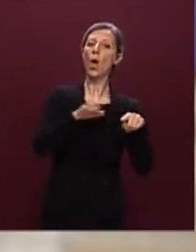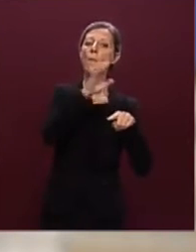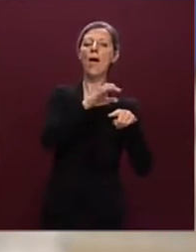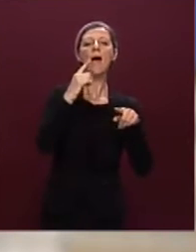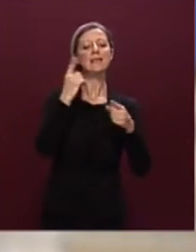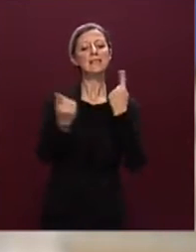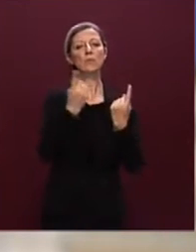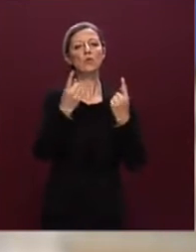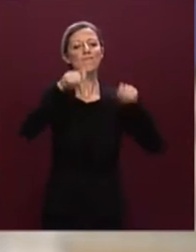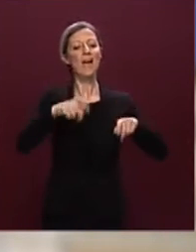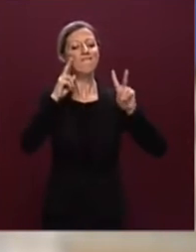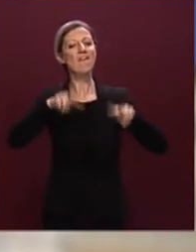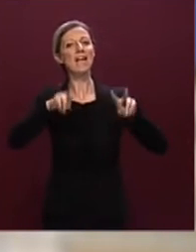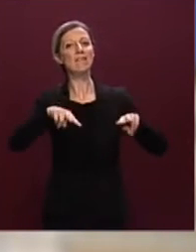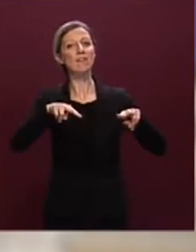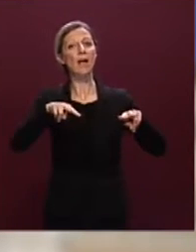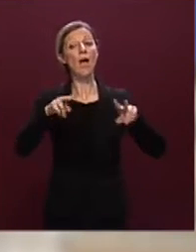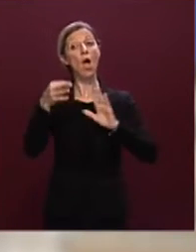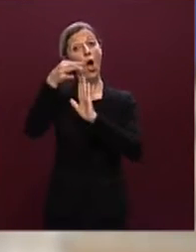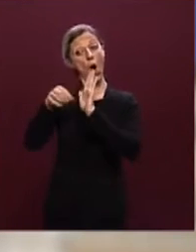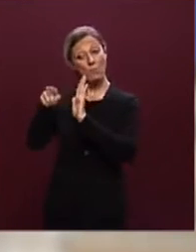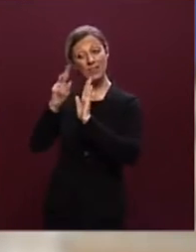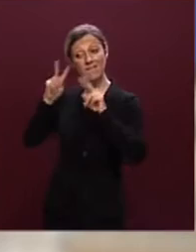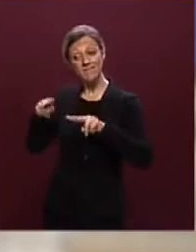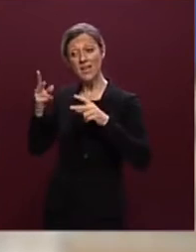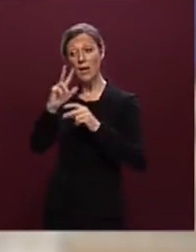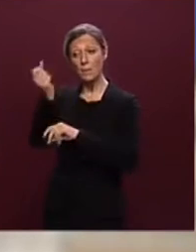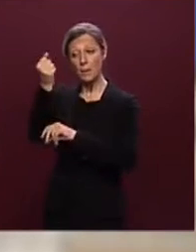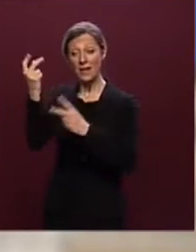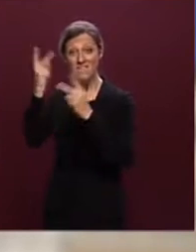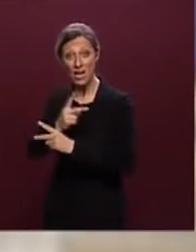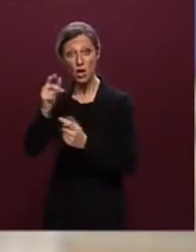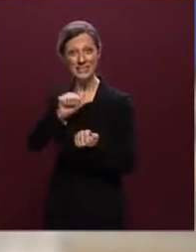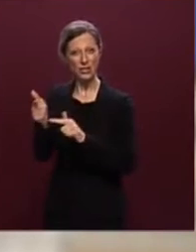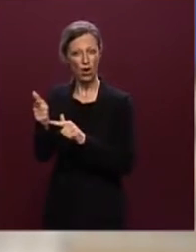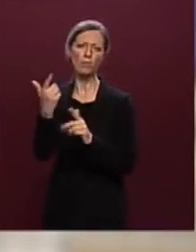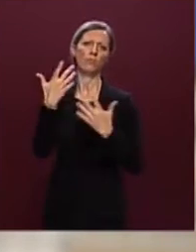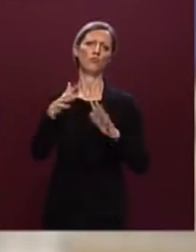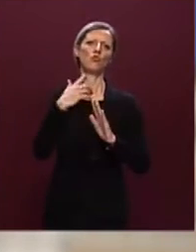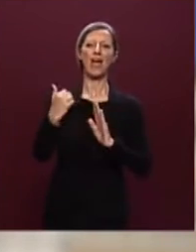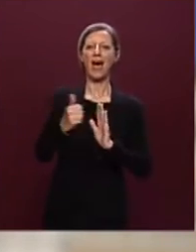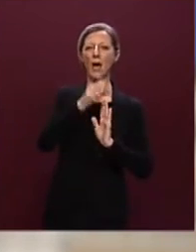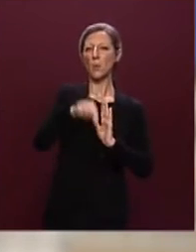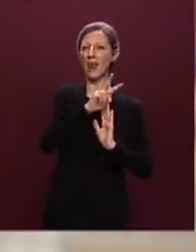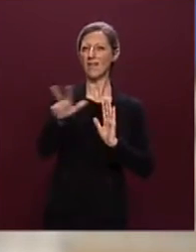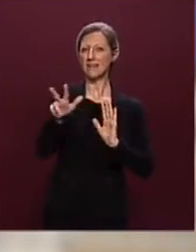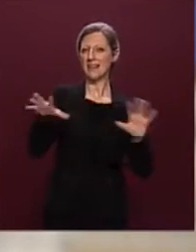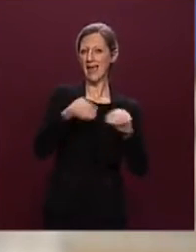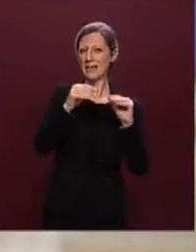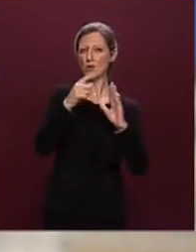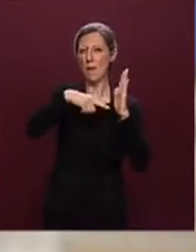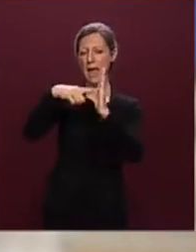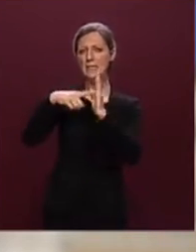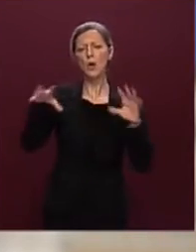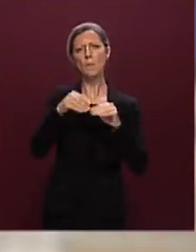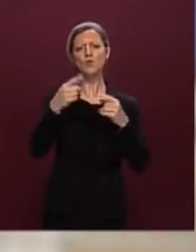verifica, del reale raggiungimento di questi obiettivi che si è sviluppato per i primi mesi di questo anno con la Commissione europea in